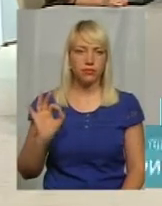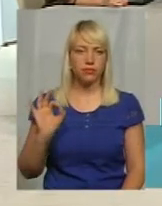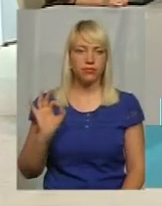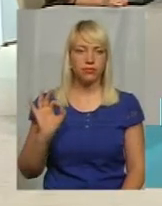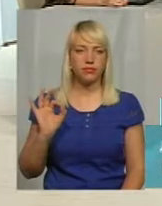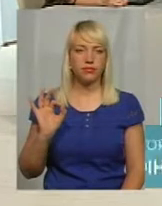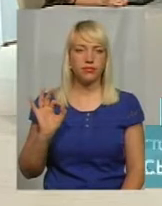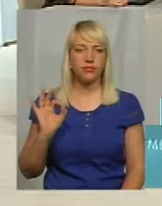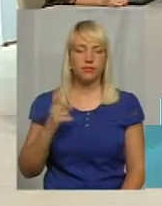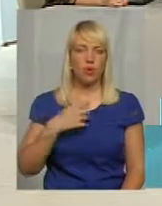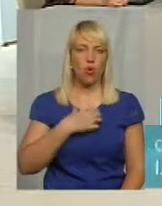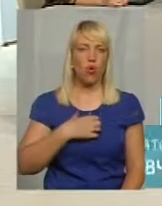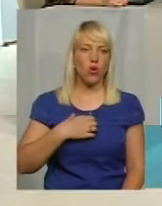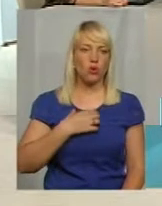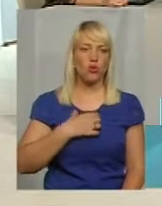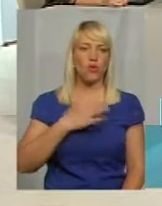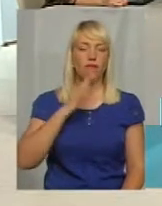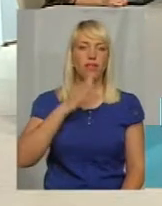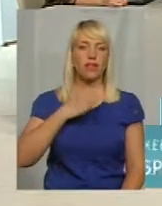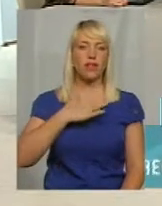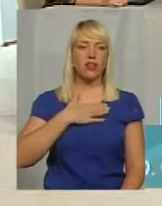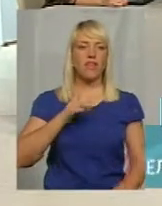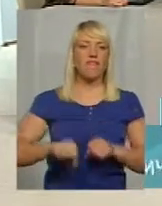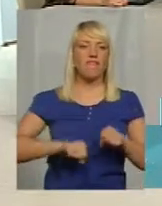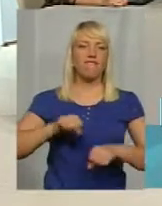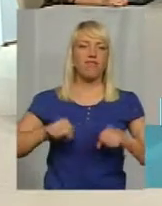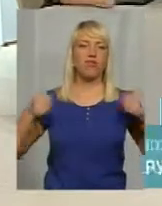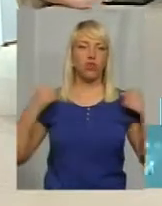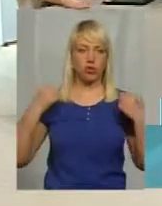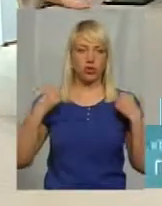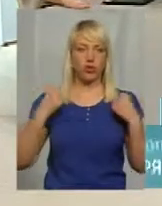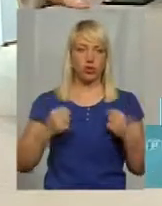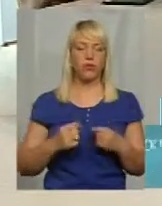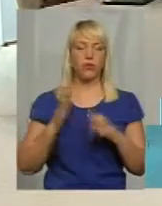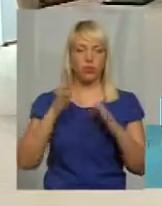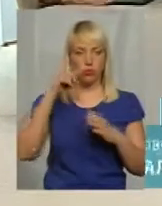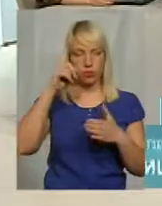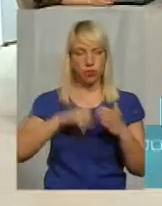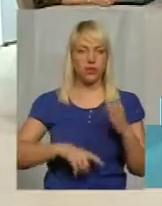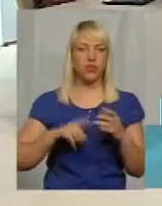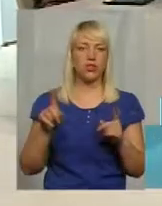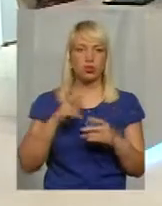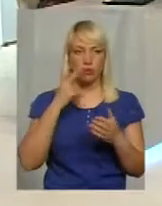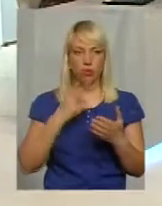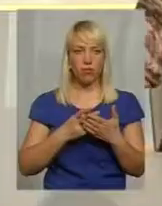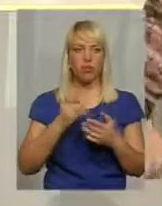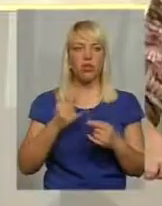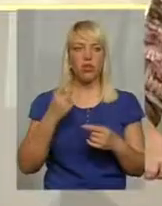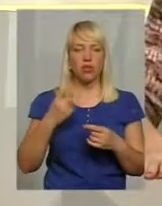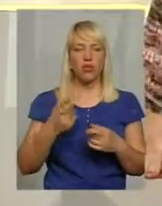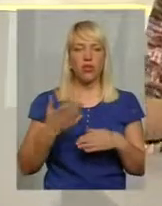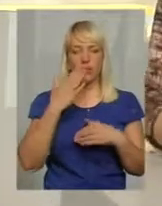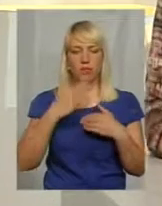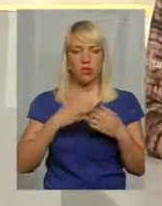Це от основних наших 5 і вілоспорщина. Будемо сподіватися, що побачимо ми їх на одній з